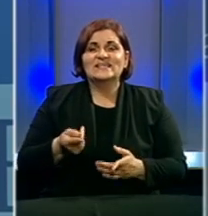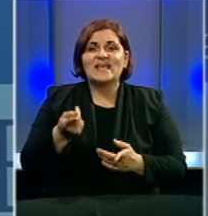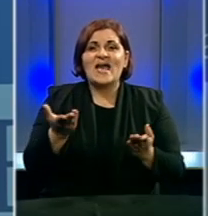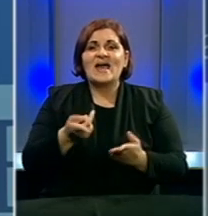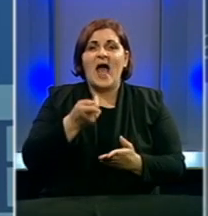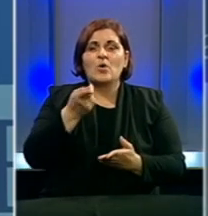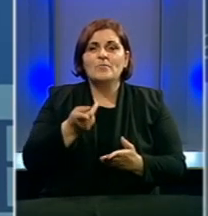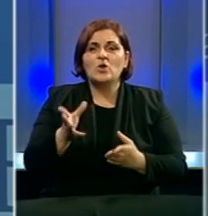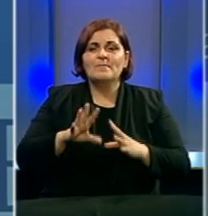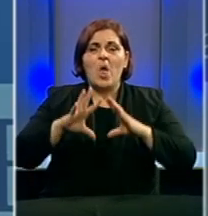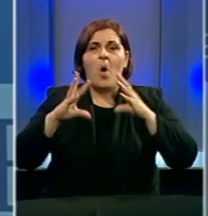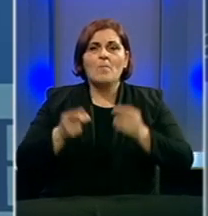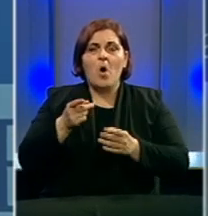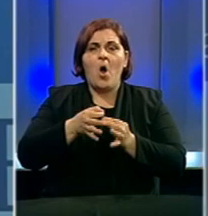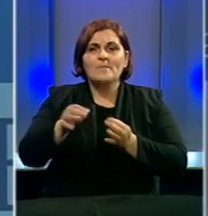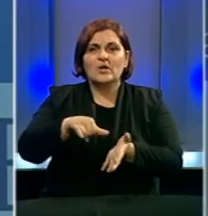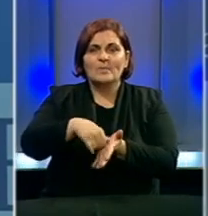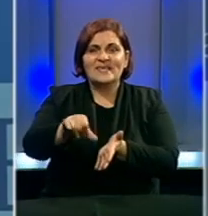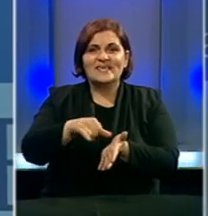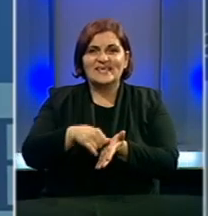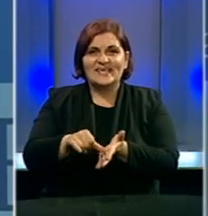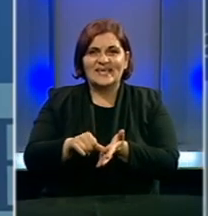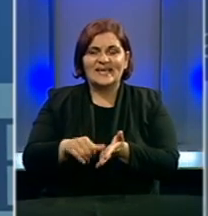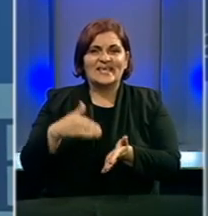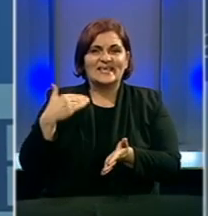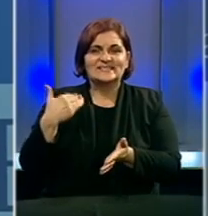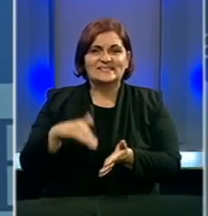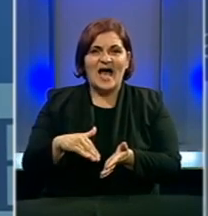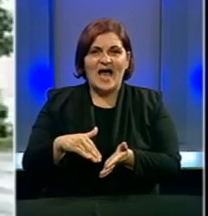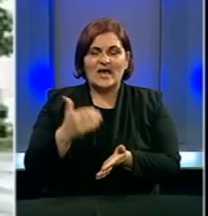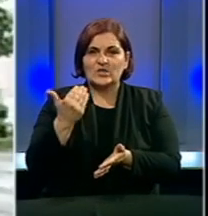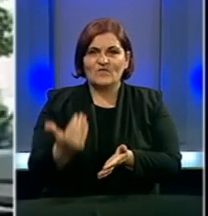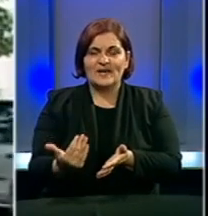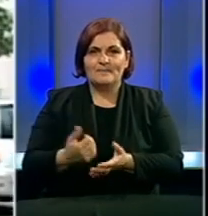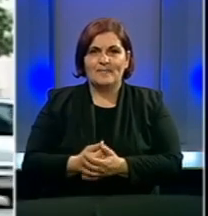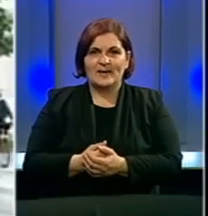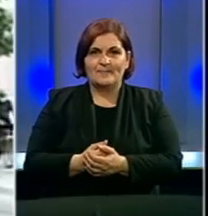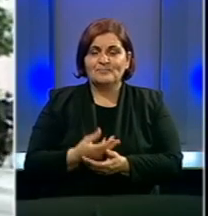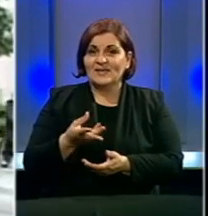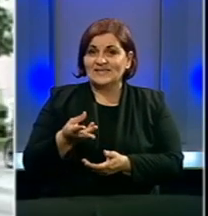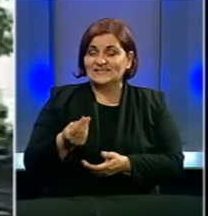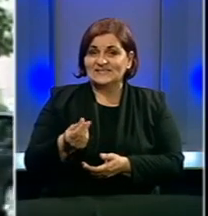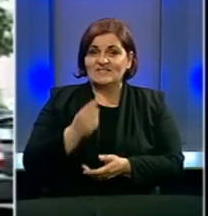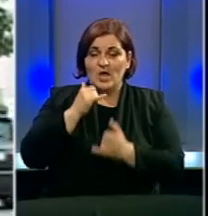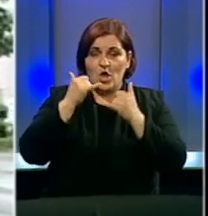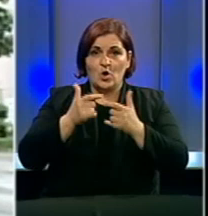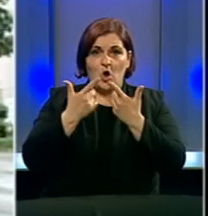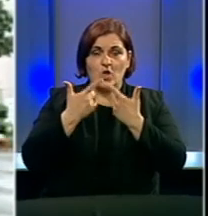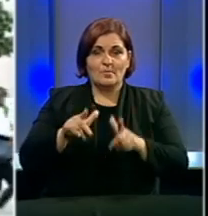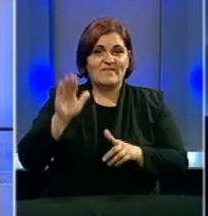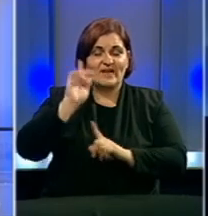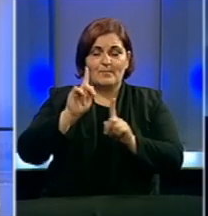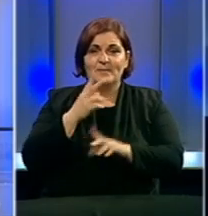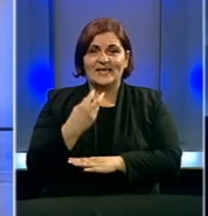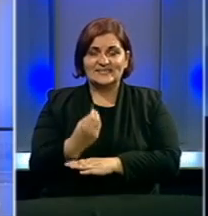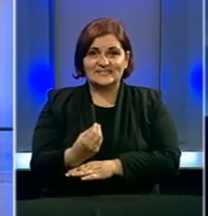oni bili obuhvećeni ovom mjerom isplate za garantovane plate. Sredstva koja je danas odobrila Vlada